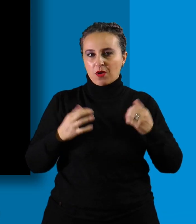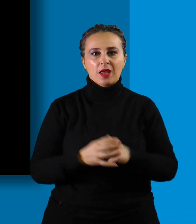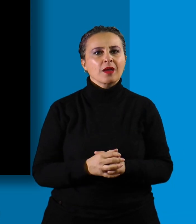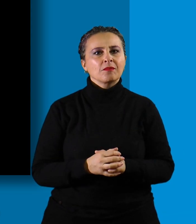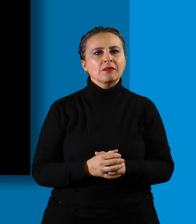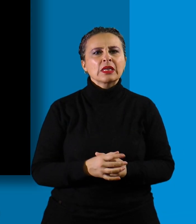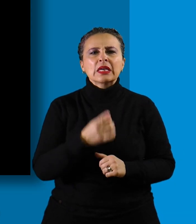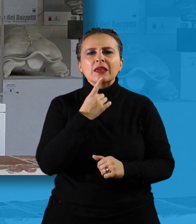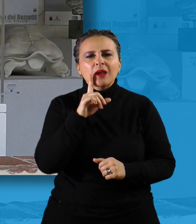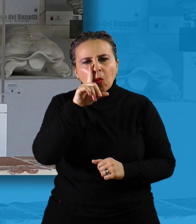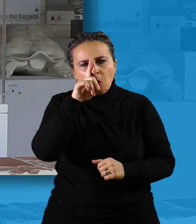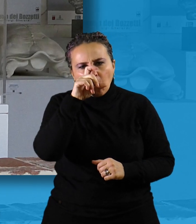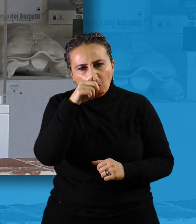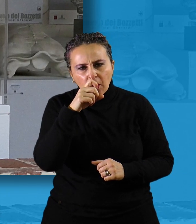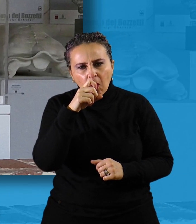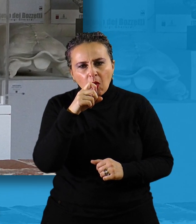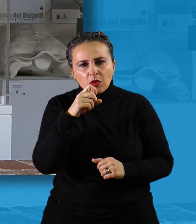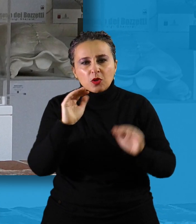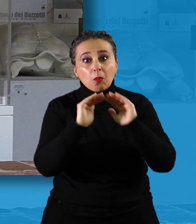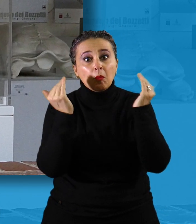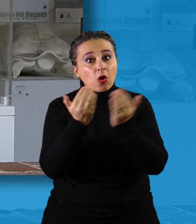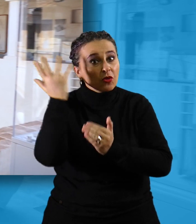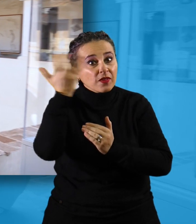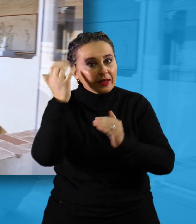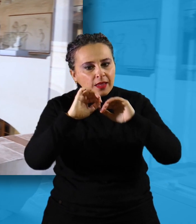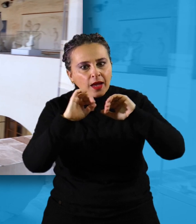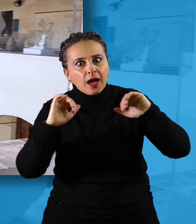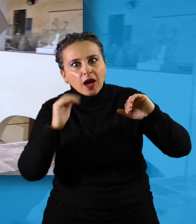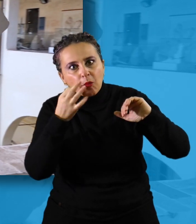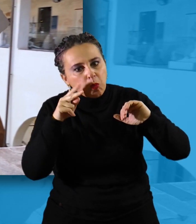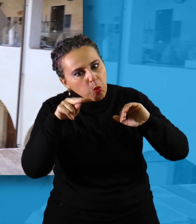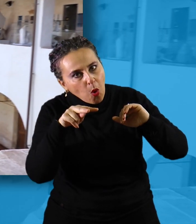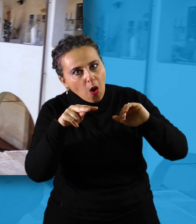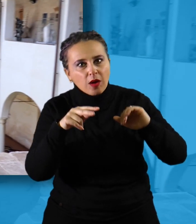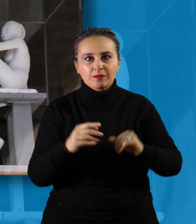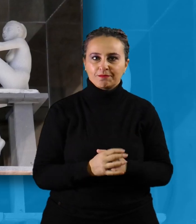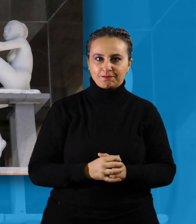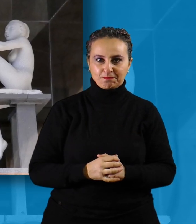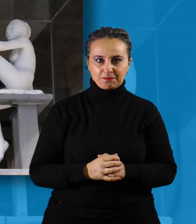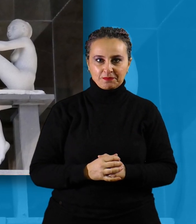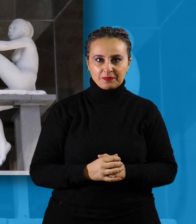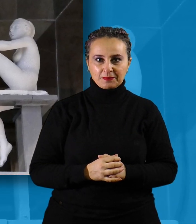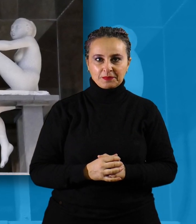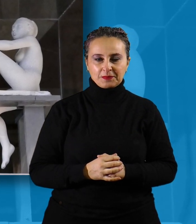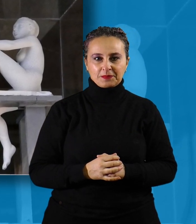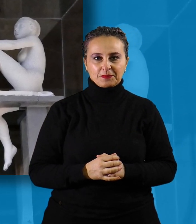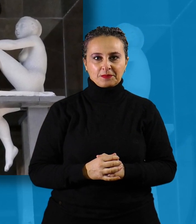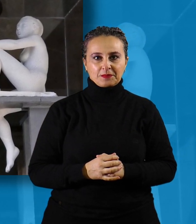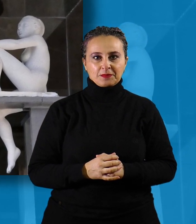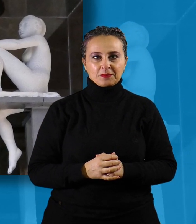apre una finestra affacciata sul mondo della fantasia che conduce verso un emozionante viaggio senza fine.